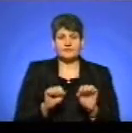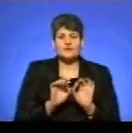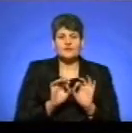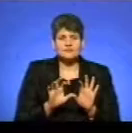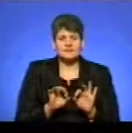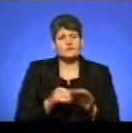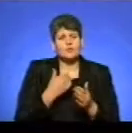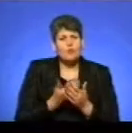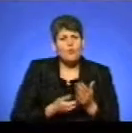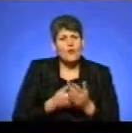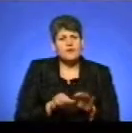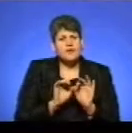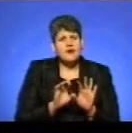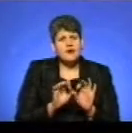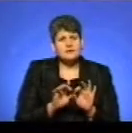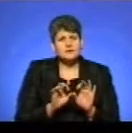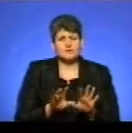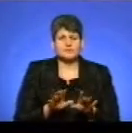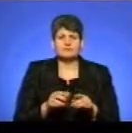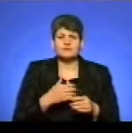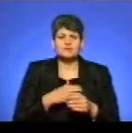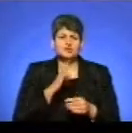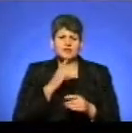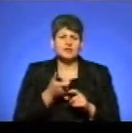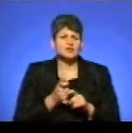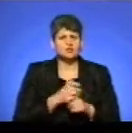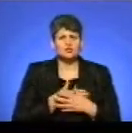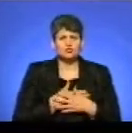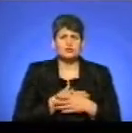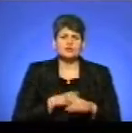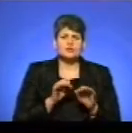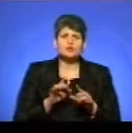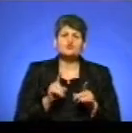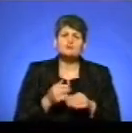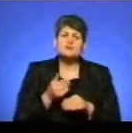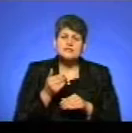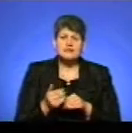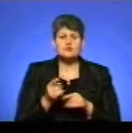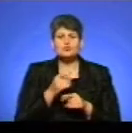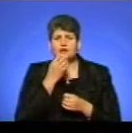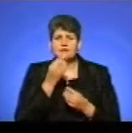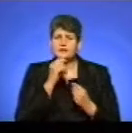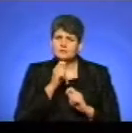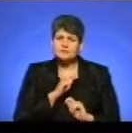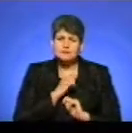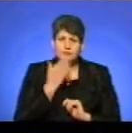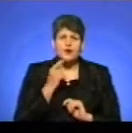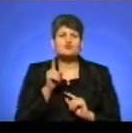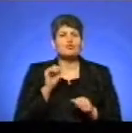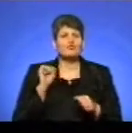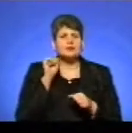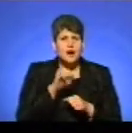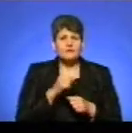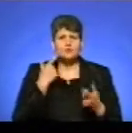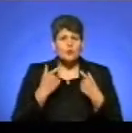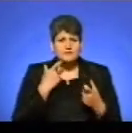Виправдовувати, пояснювати, знаєте, ми жінки любимо дуже пояснити, чому він запізнився, чому він квіти не подарував, чому він вдарив, чому він